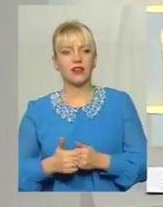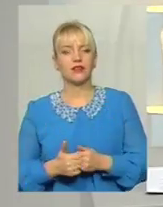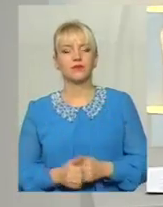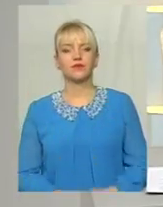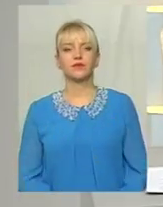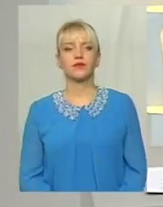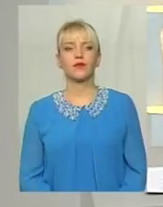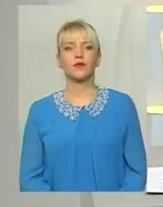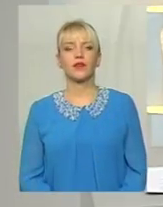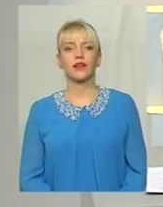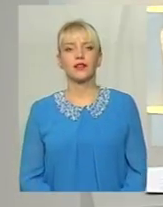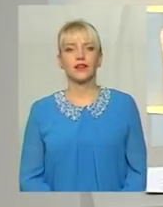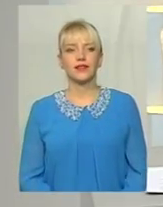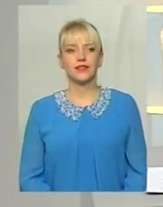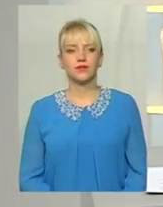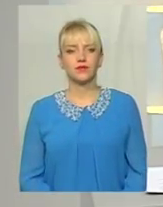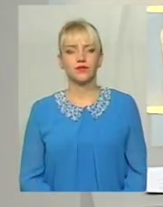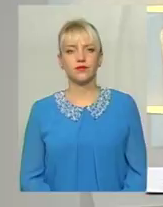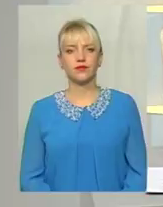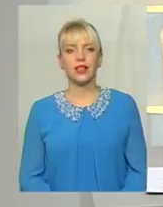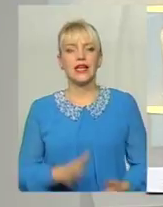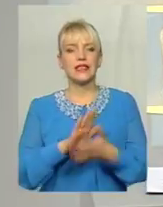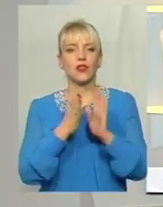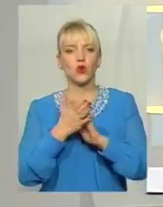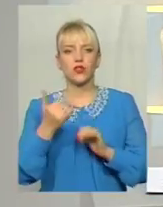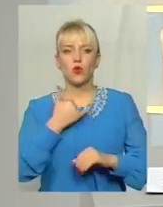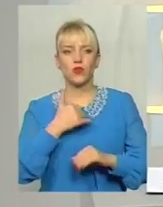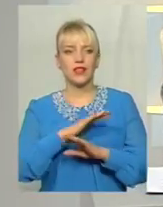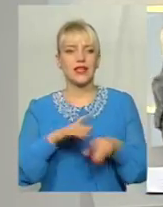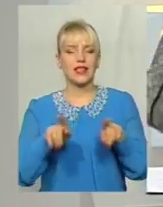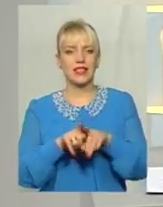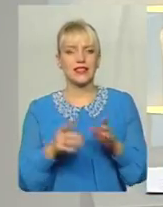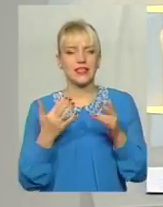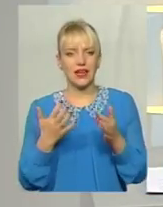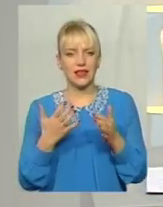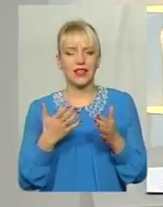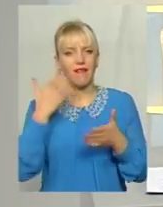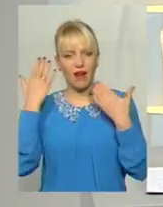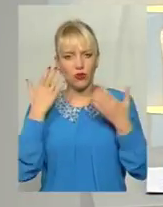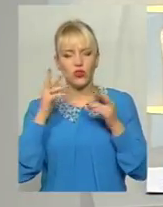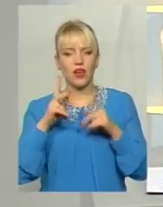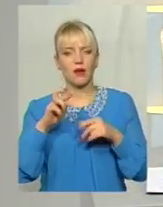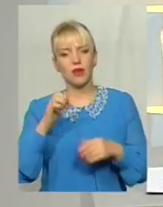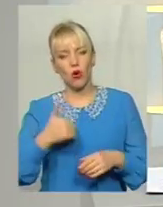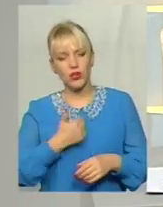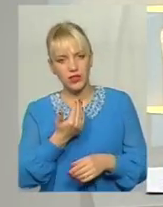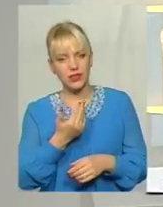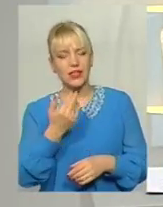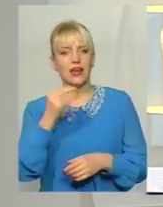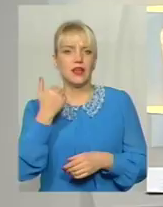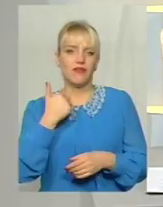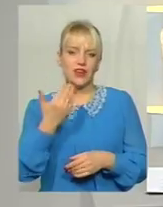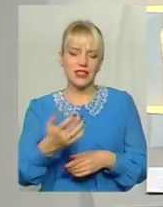Власне, ситуація у нас не настільки райдужна, як би, можливо, хотілося Ви